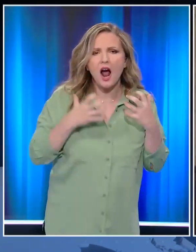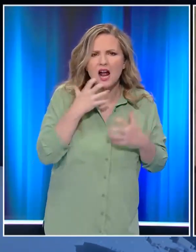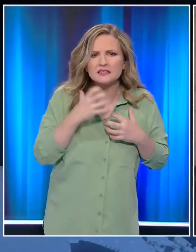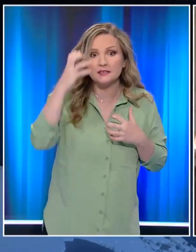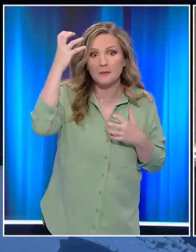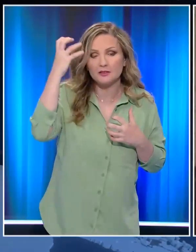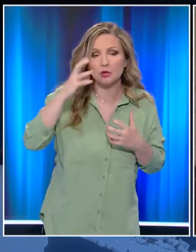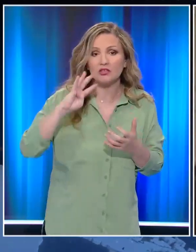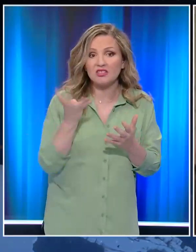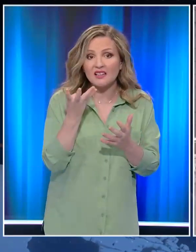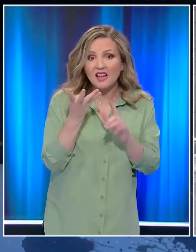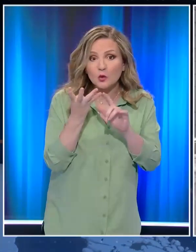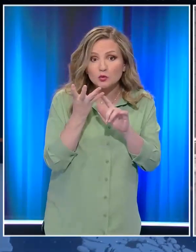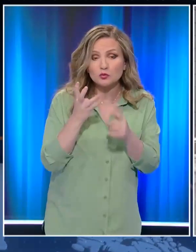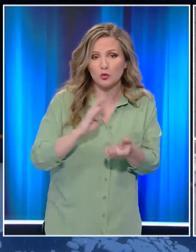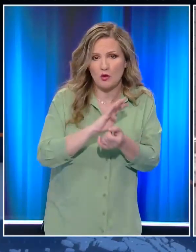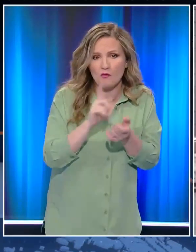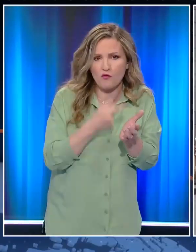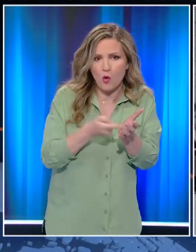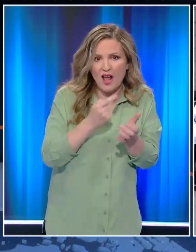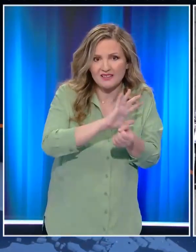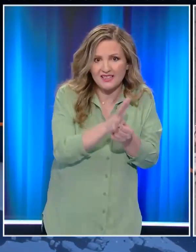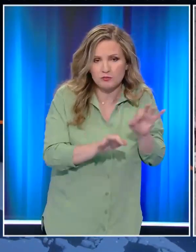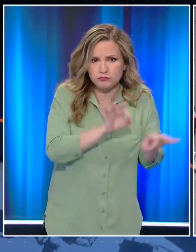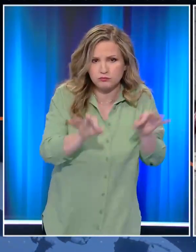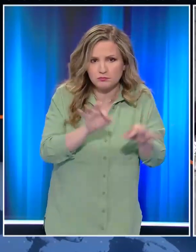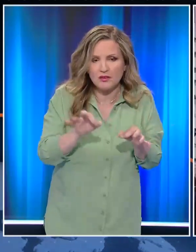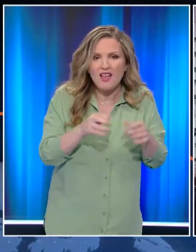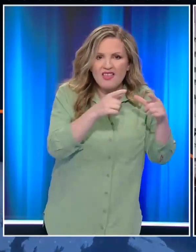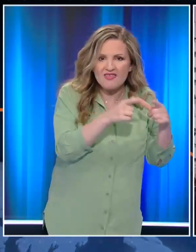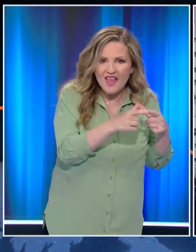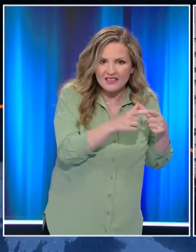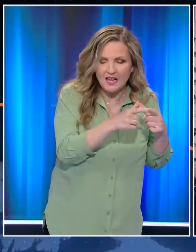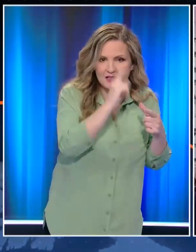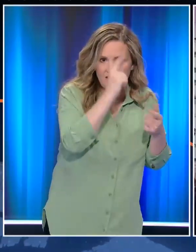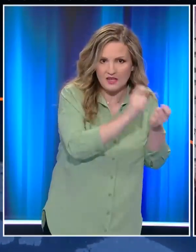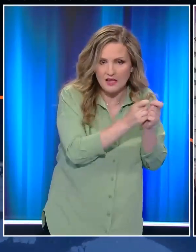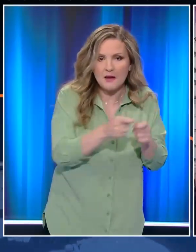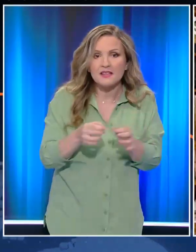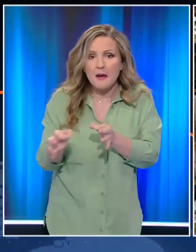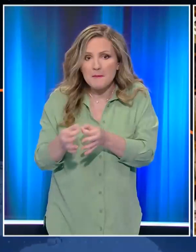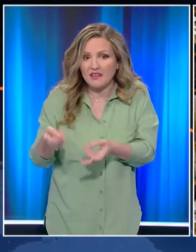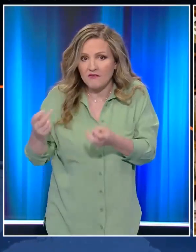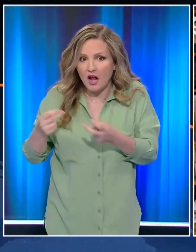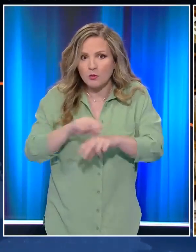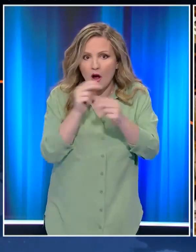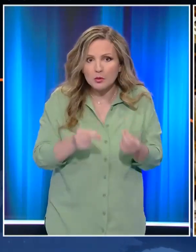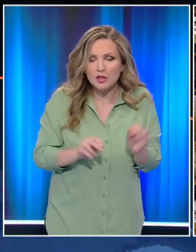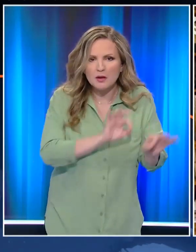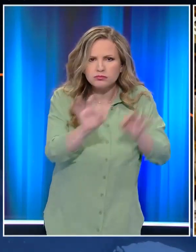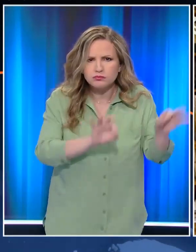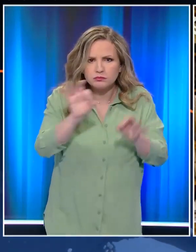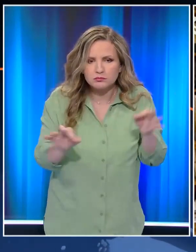για ένα τέταρτο κύμα του κορονοϊού το οποίο θα πυροδοτήσουν η μετάλλαξη Δέλτα σε συνδυασμό με τη χαλάρωση των μέτρων προστασίας. Αυτή η τάση είναι